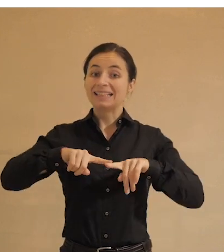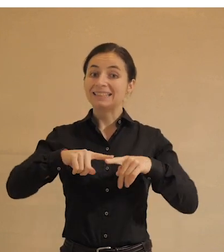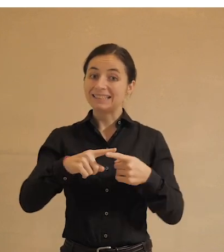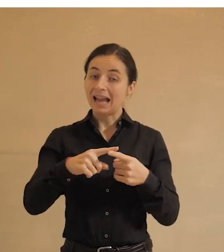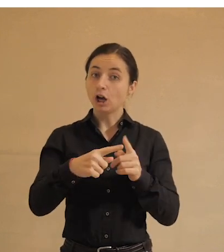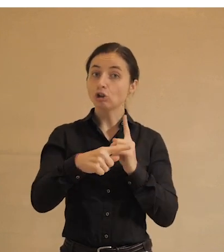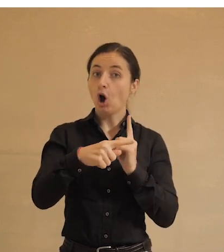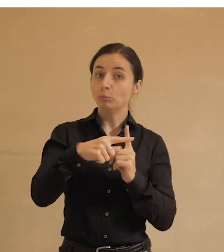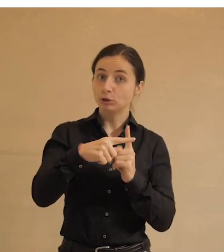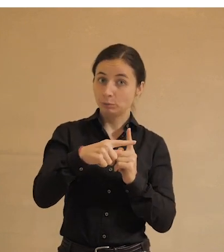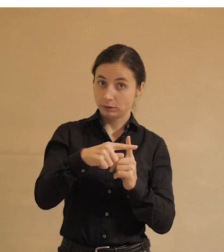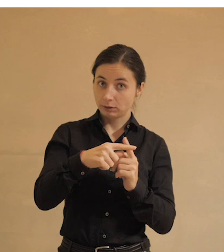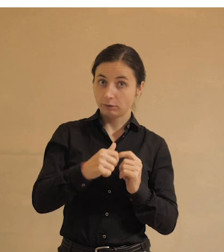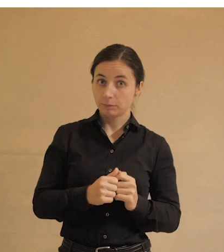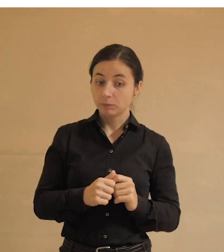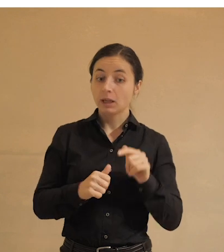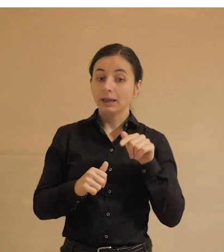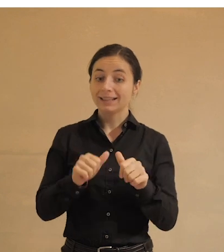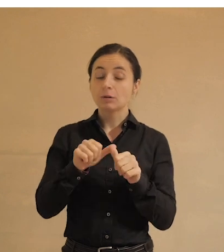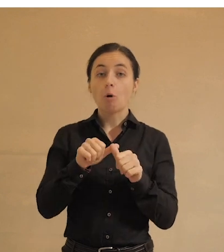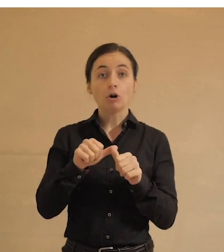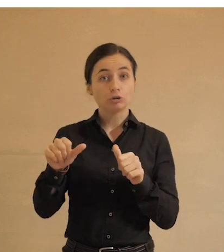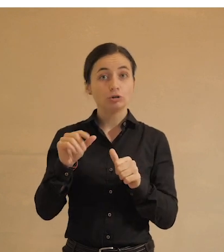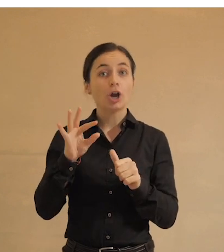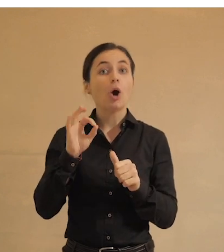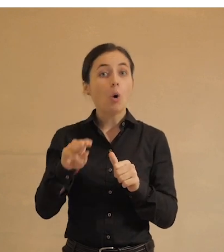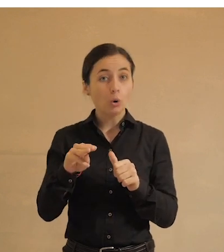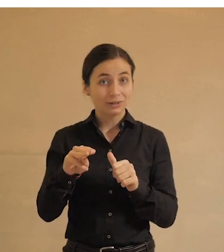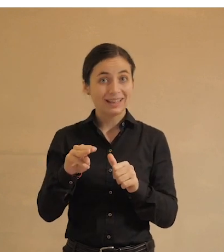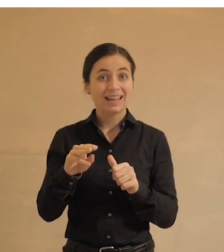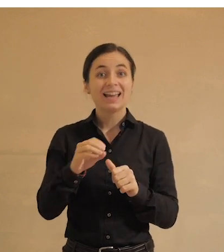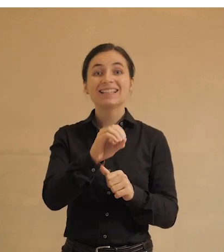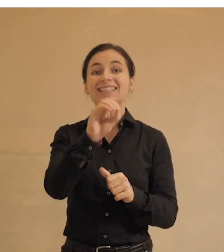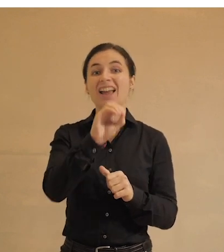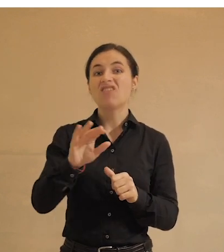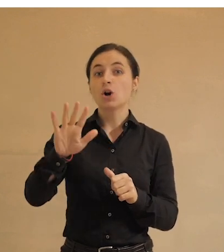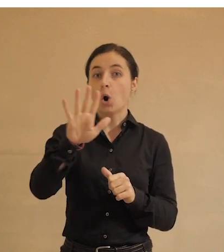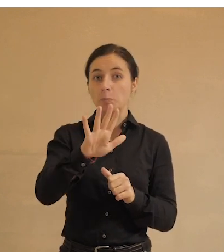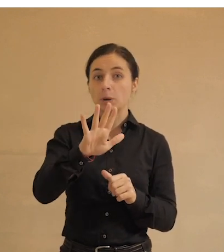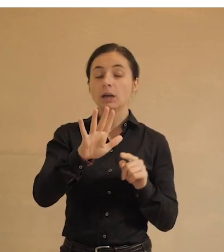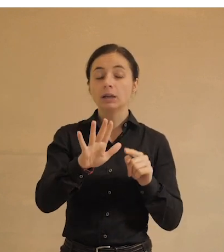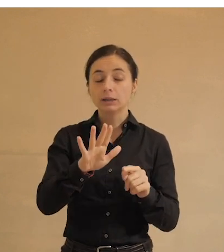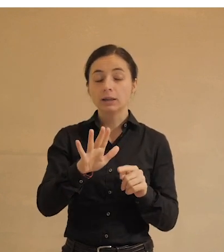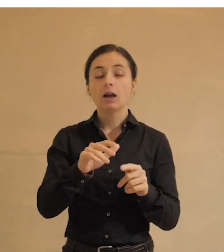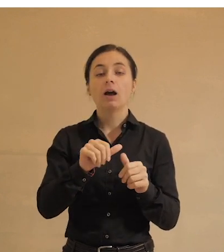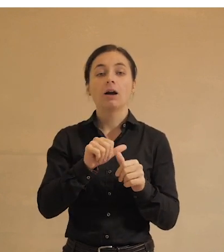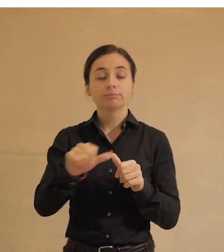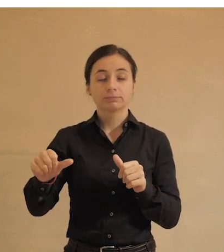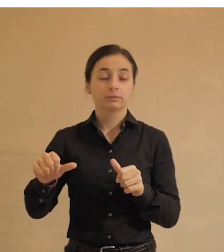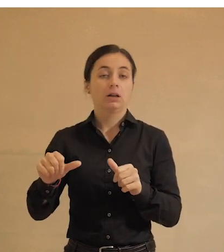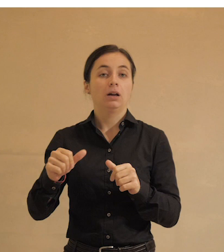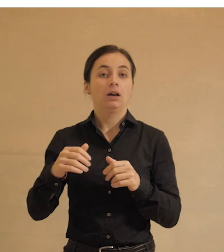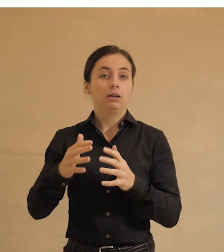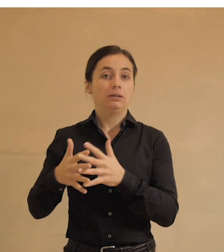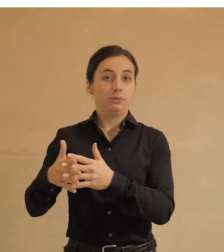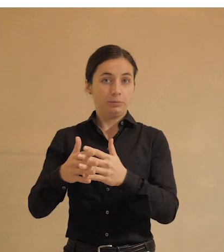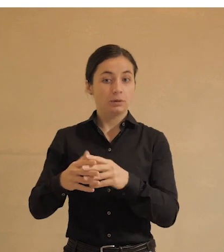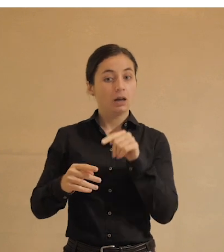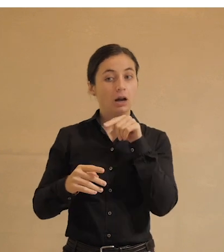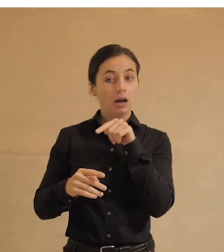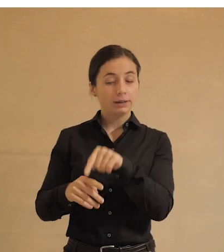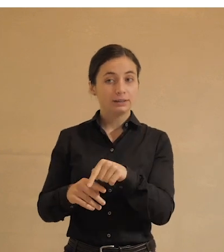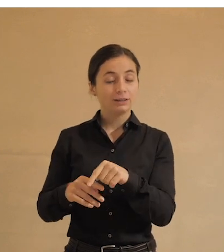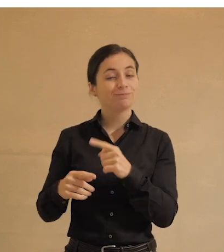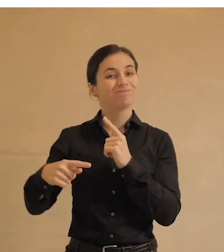-оптимистов. Этим мы отличаемся от Европы и в особенности радикально отличаемся от Соединенных Штатов. Соединенные Штаты –